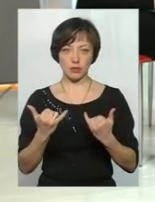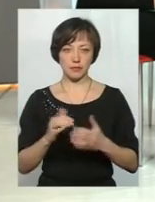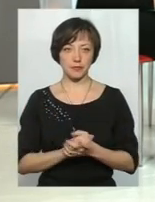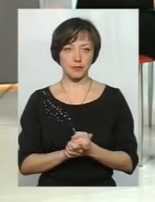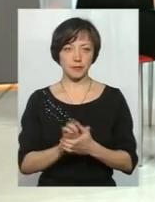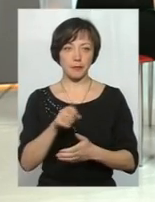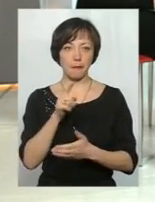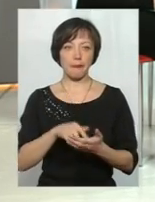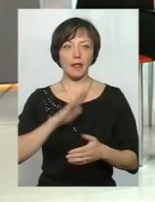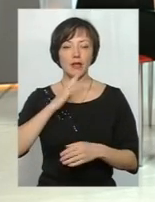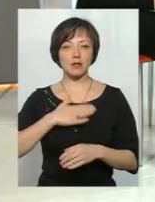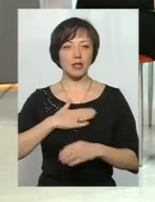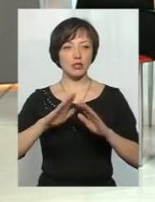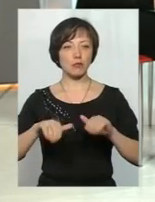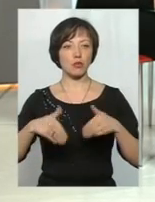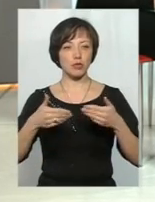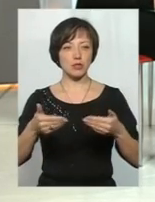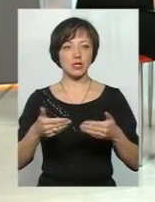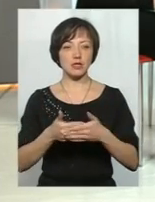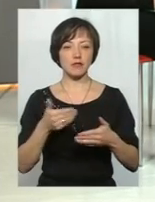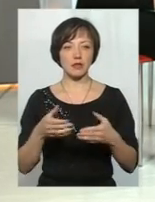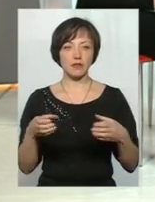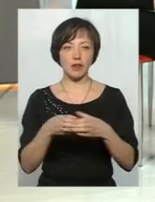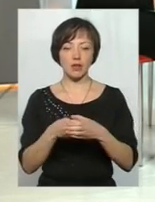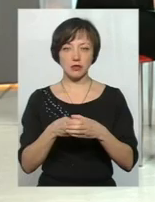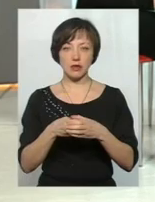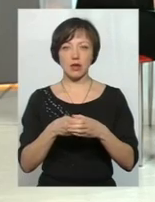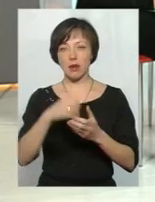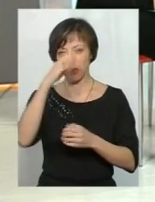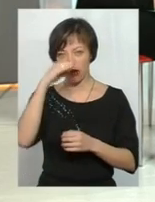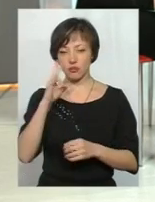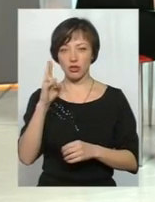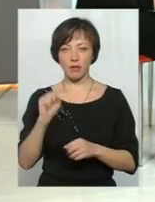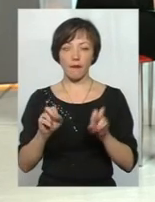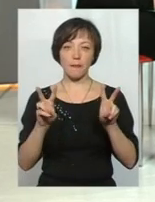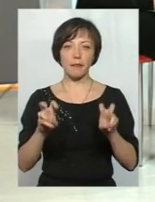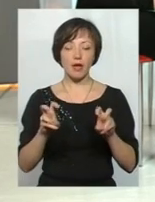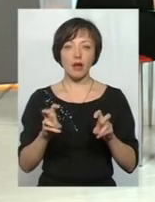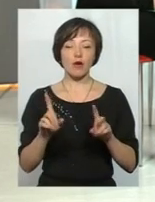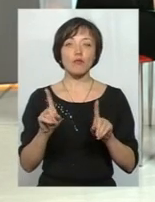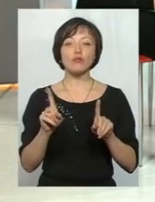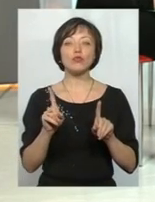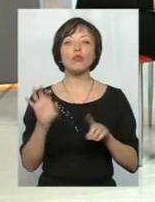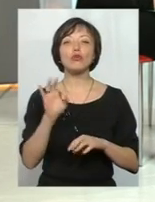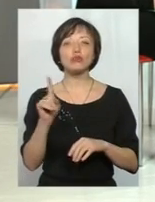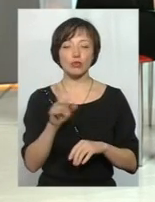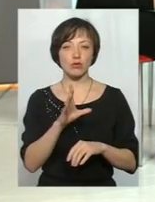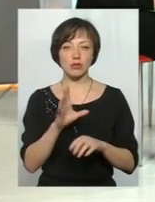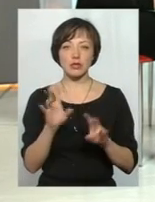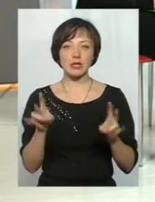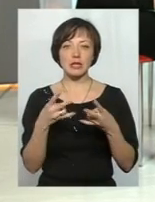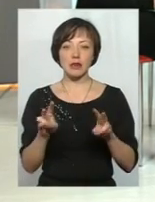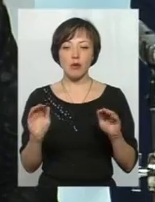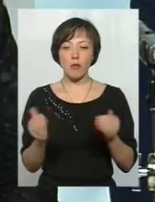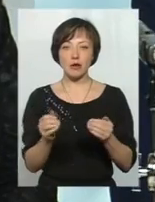Власне, наша пропозиція від фракції Всеукраїнського об'єднання «Батьківщина» стосувалася того, що не можна обмежуватися у